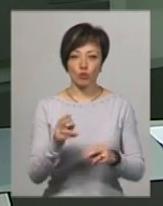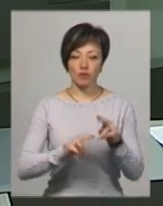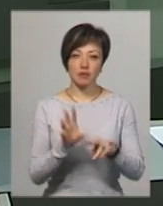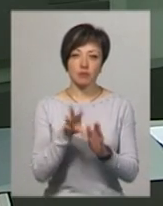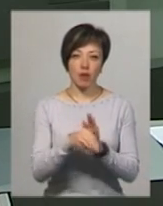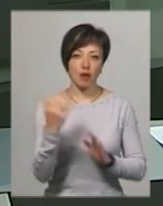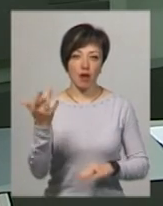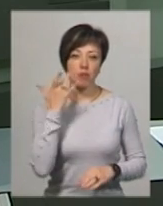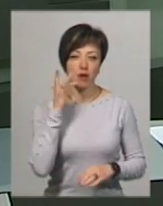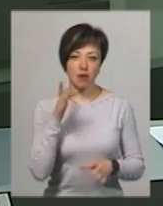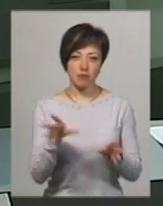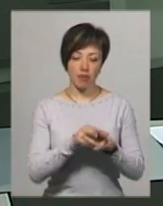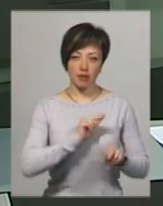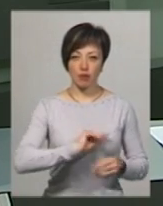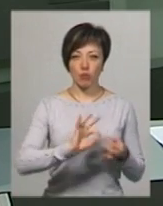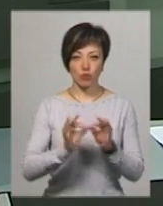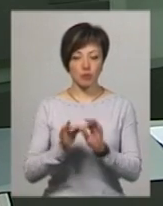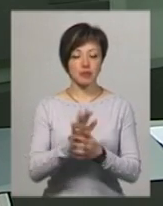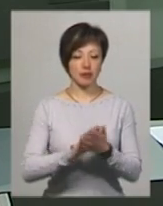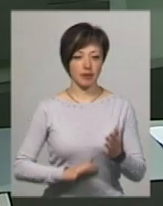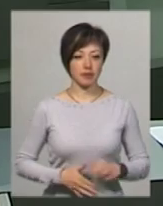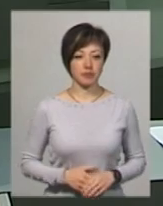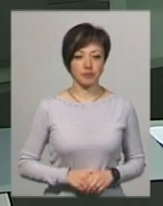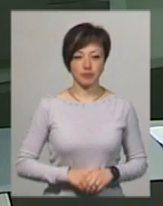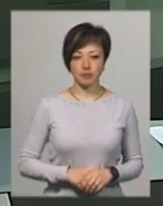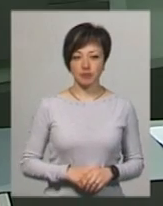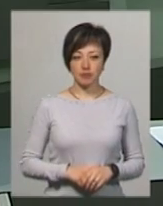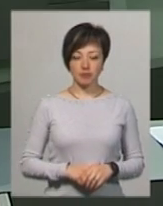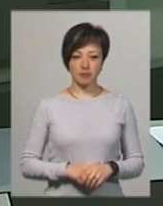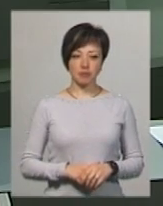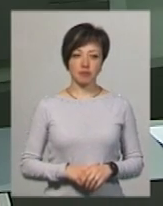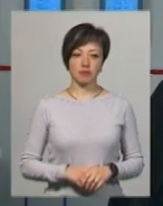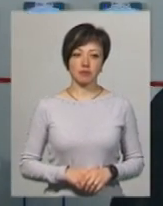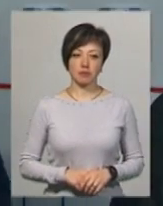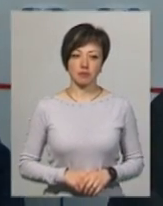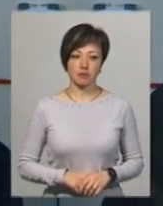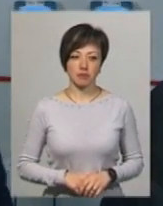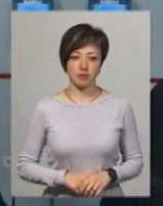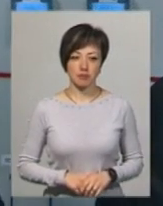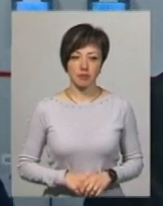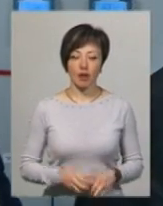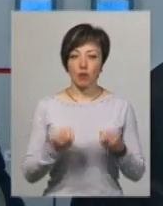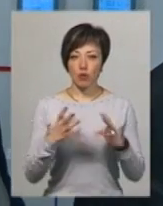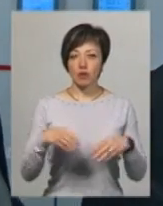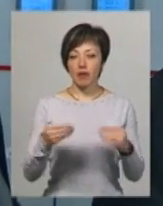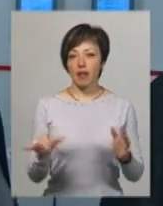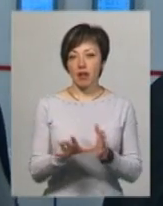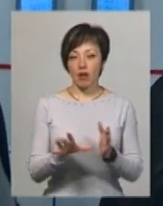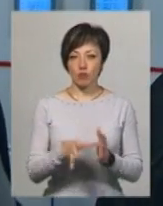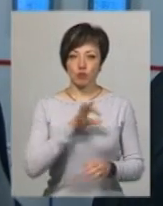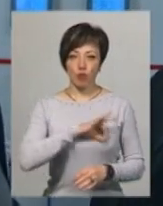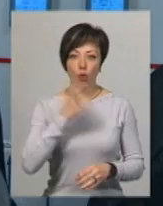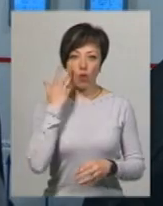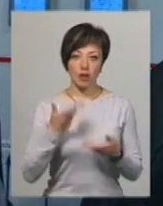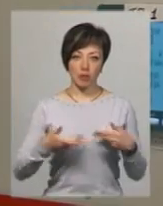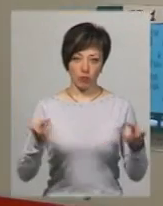вклали американські партнери. Подробиці з відкриття у сюжеті Тетяни Ворожцової. Вона нам просто буде давати енергію, ми будемо її споживати, коли